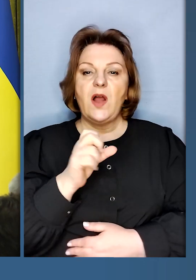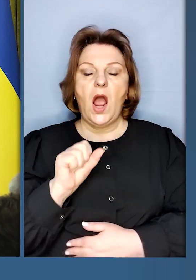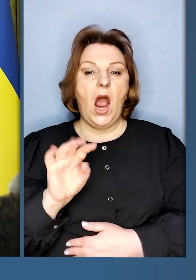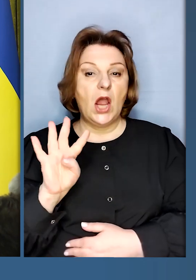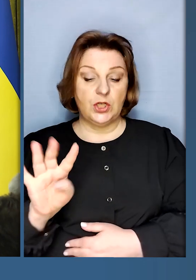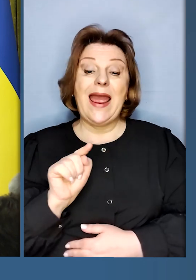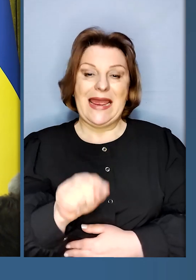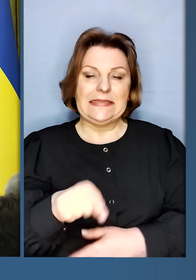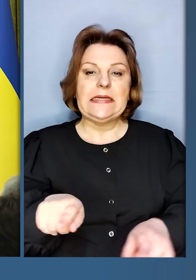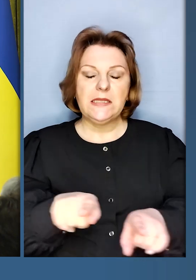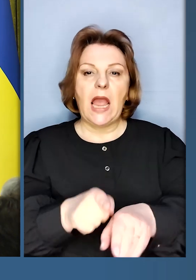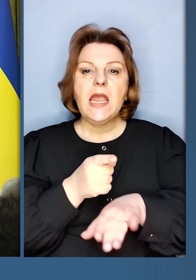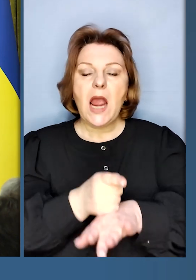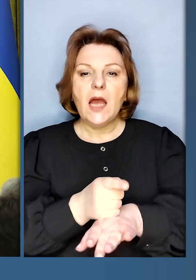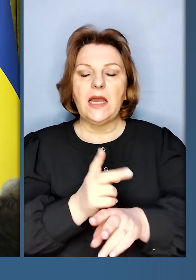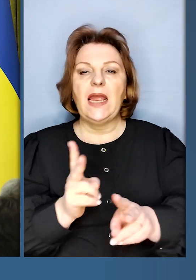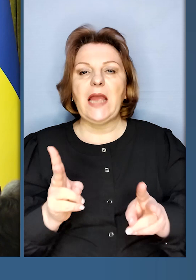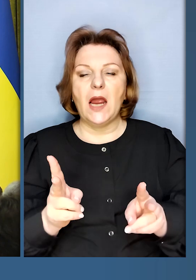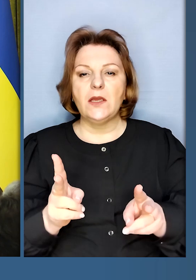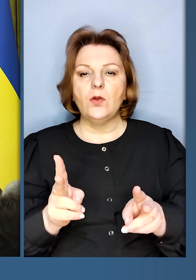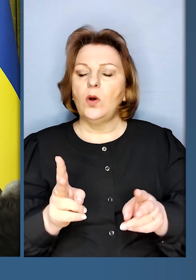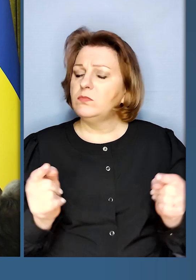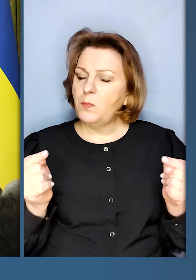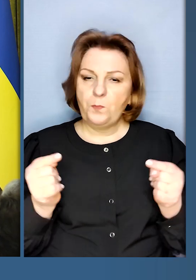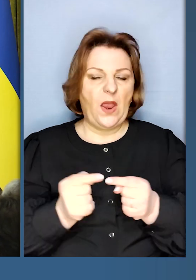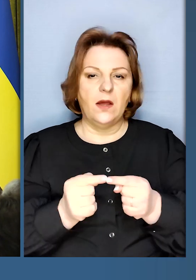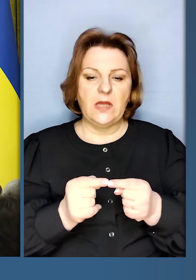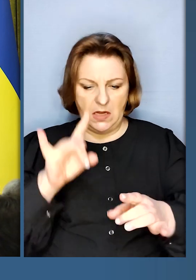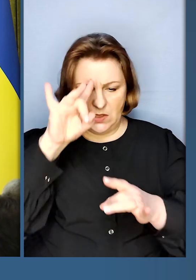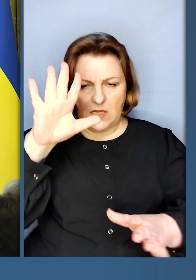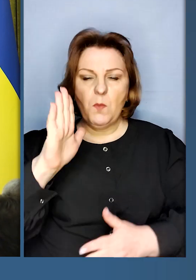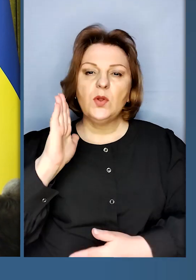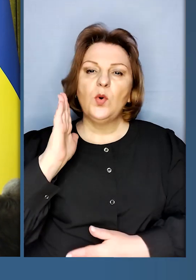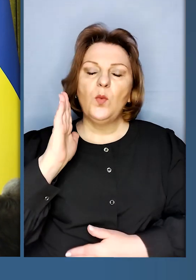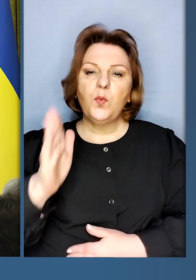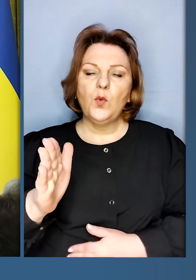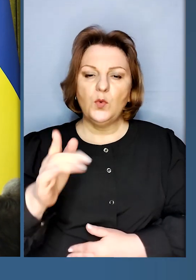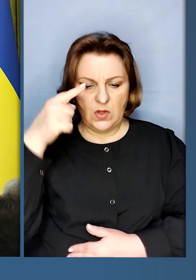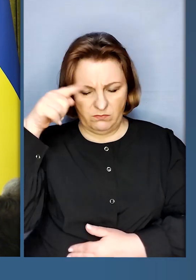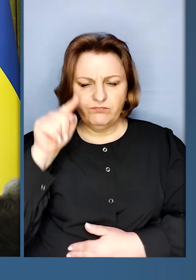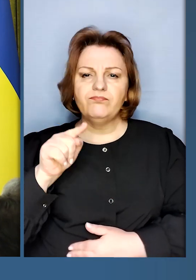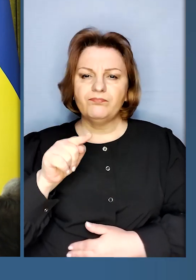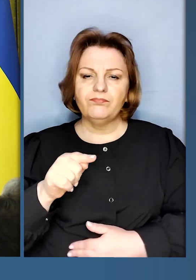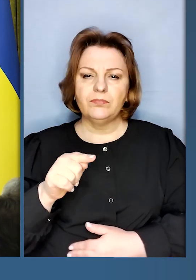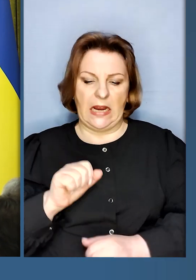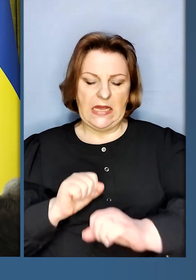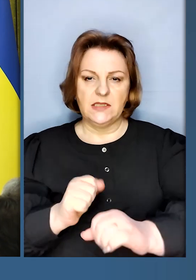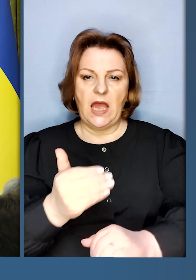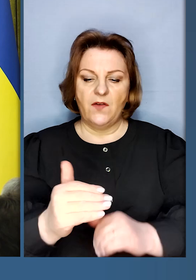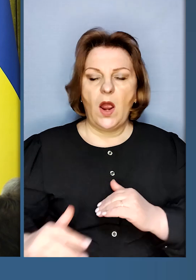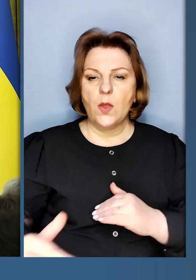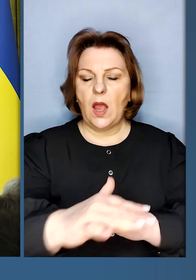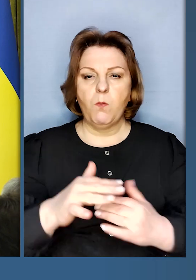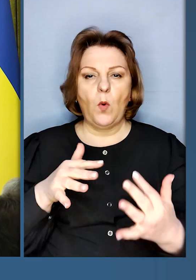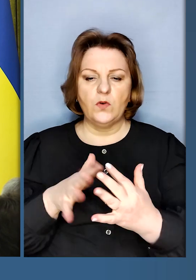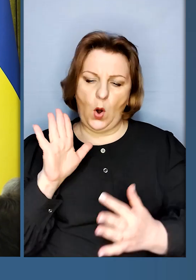2А4 і це є такі танки, які, безперечно, знаменито будуть захищати вас